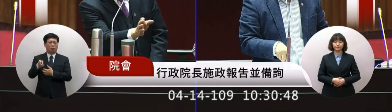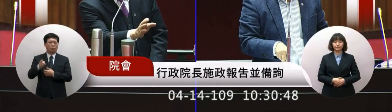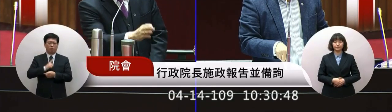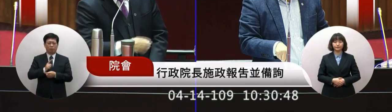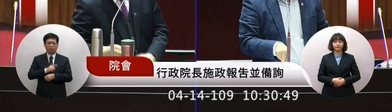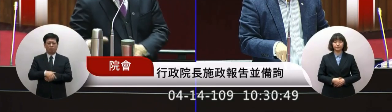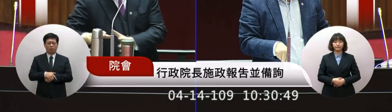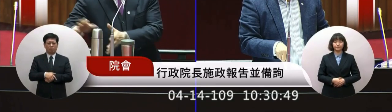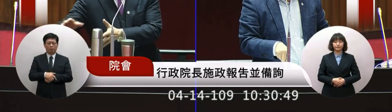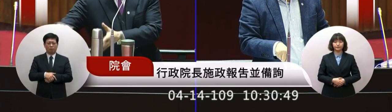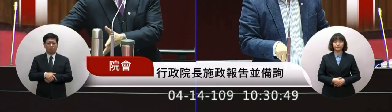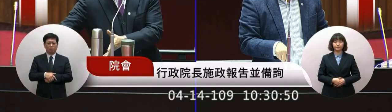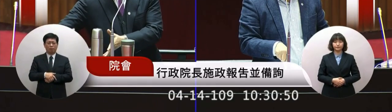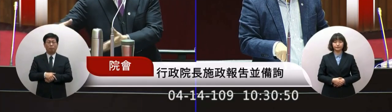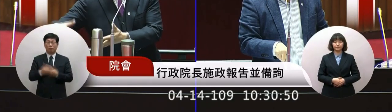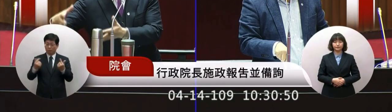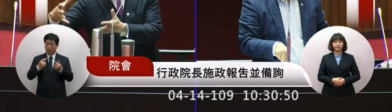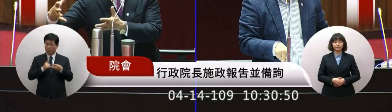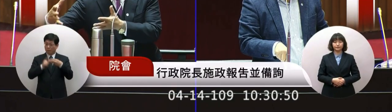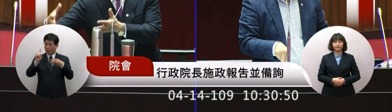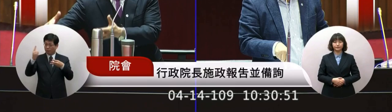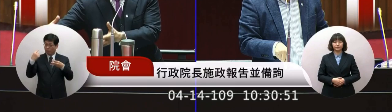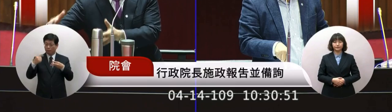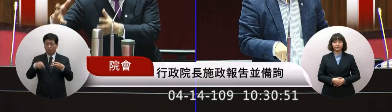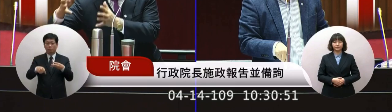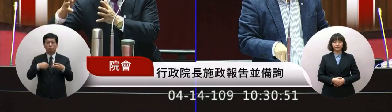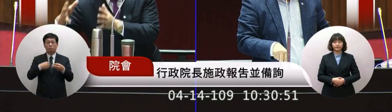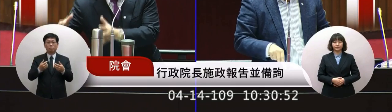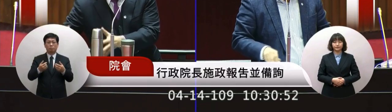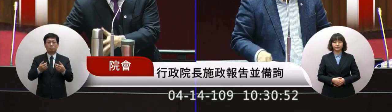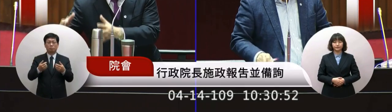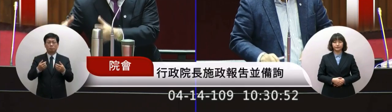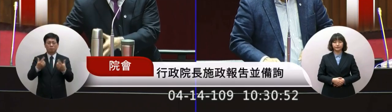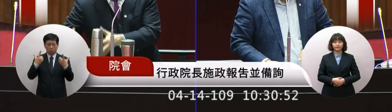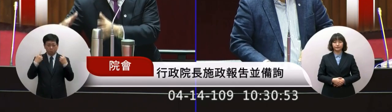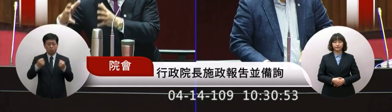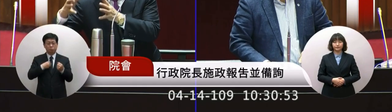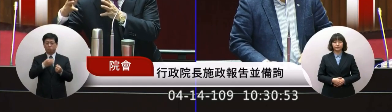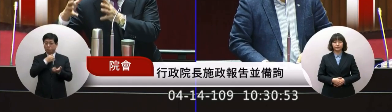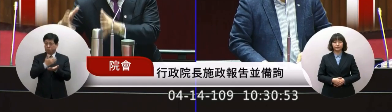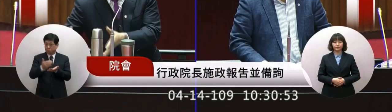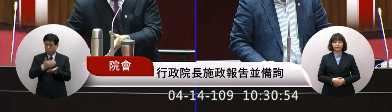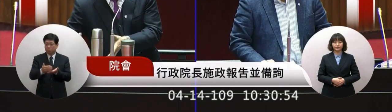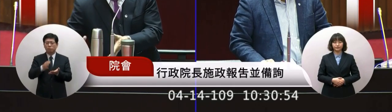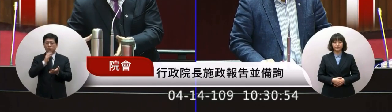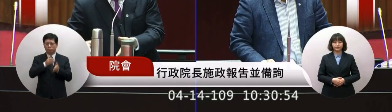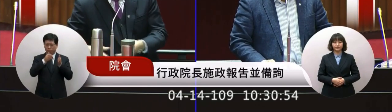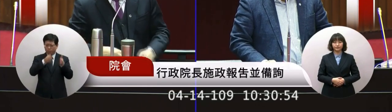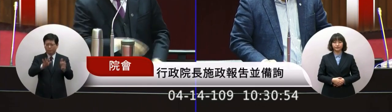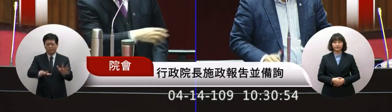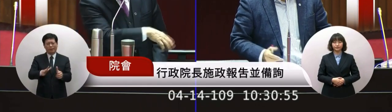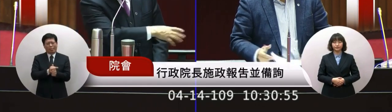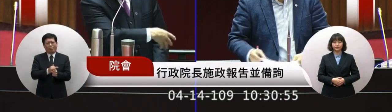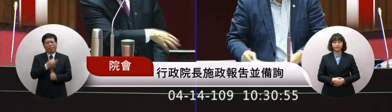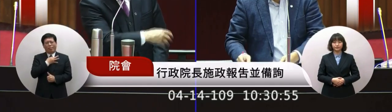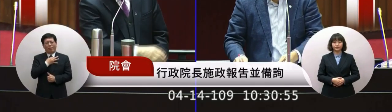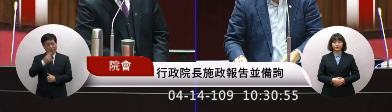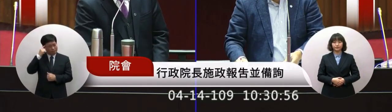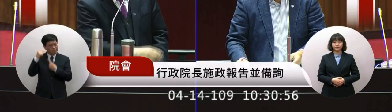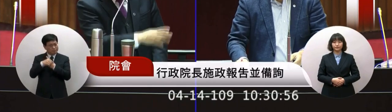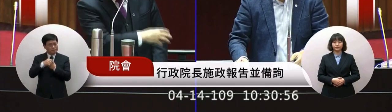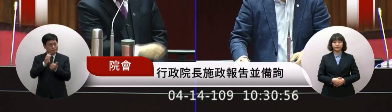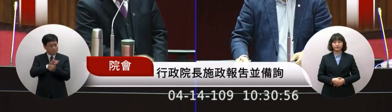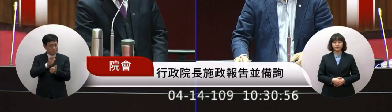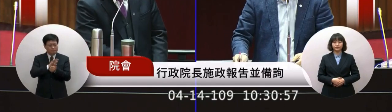這類的喔 就主要是我們要紓困就是限於困境啊想